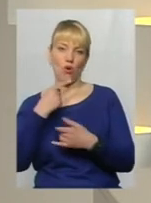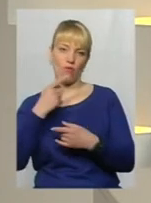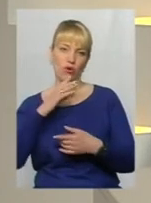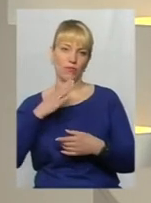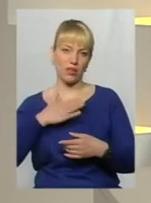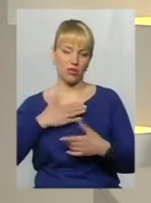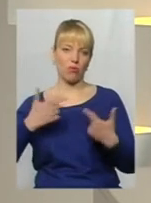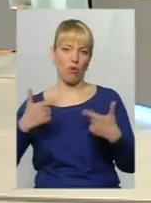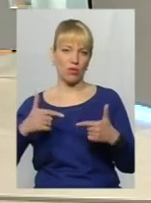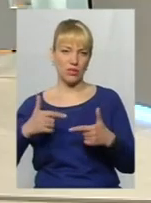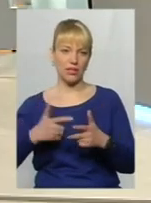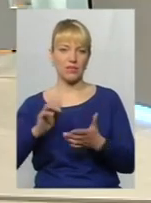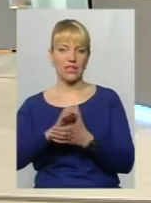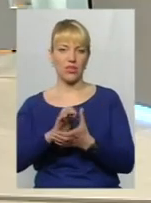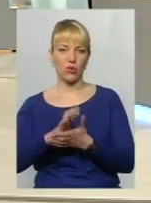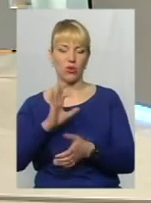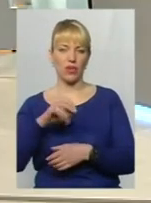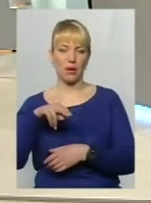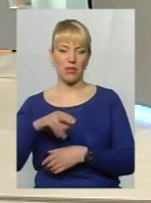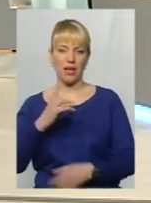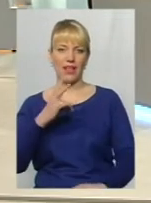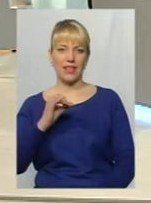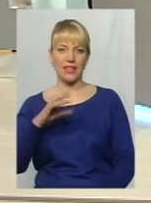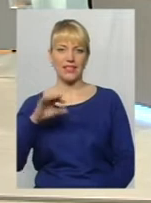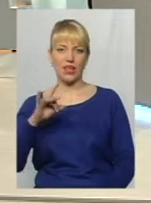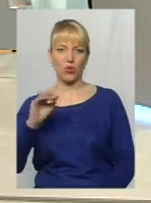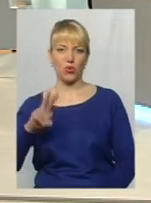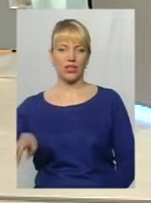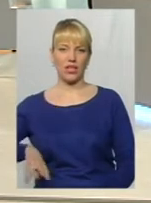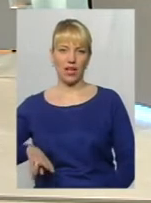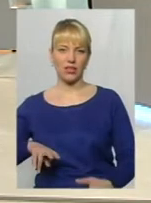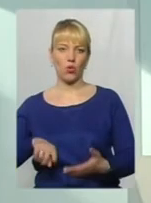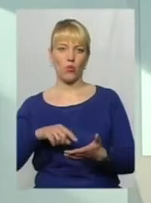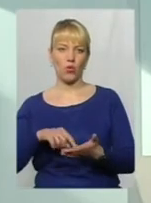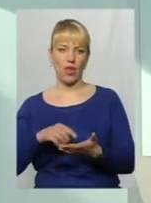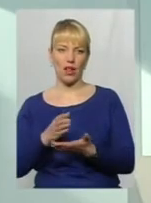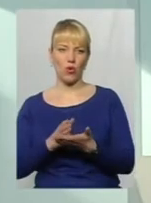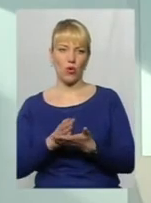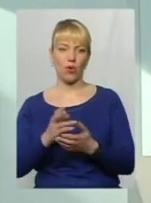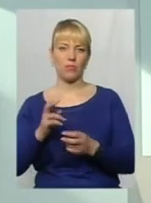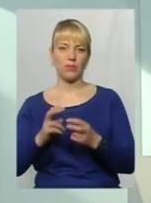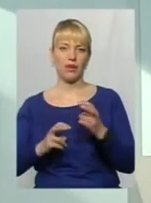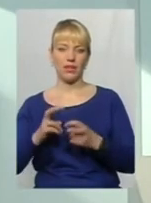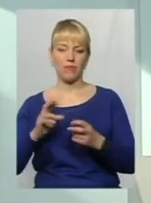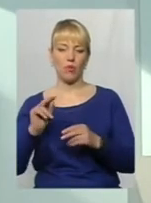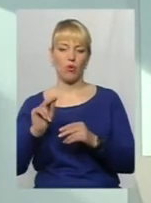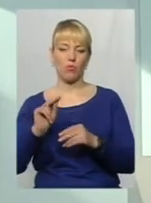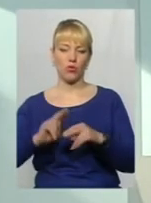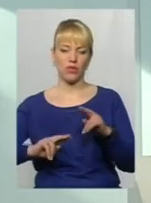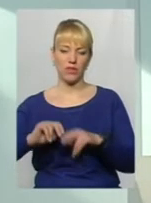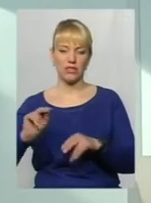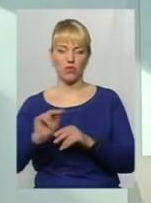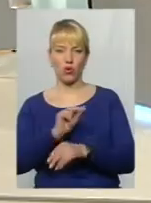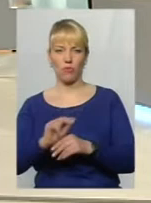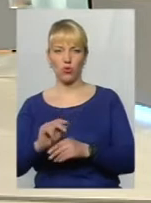наших гостях сьогодні знайомтесь, Олег Петрович Нестерук, директор комунального підприємства по будівництву, ремонту та експлуатації доріг.